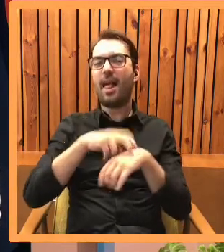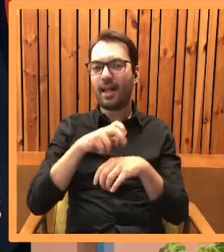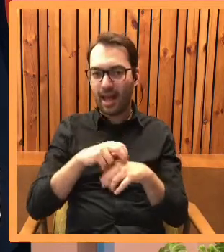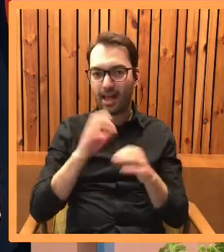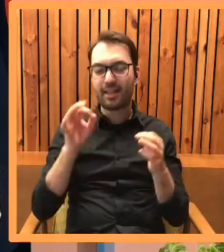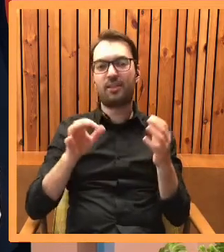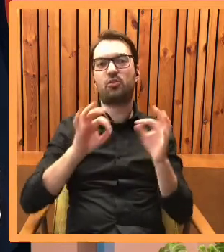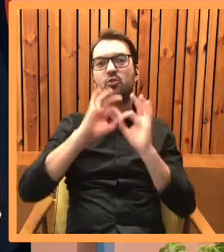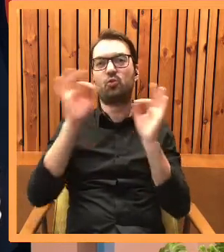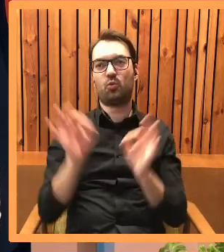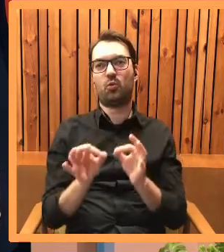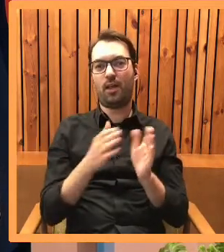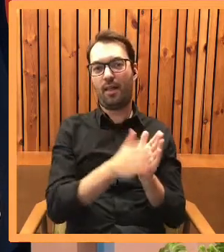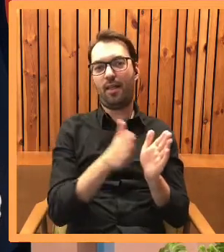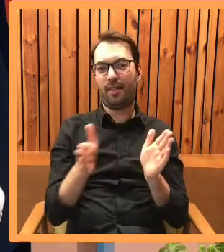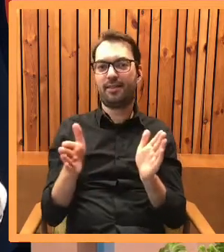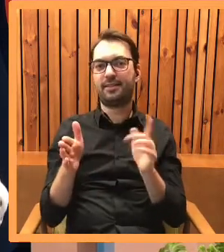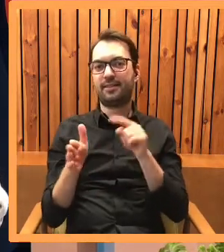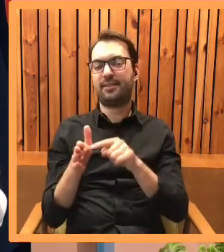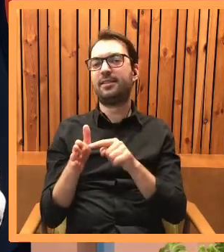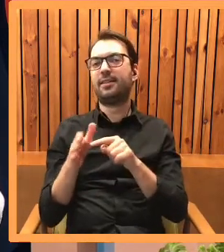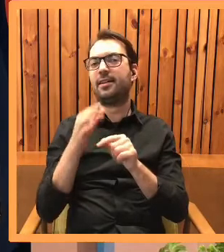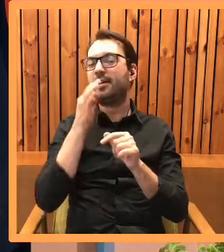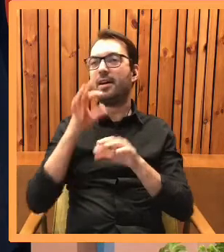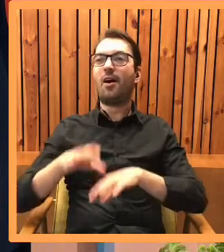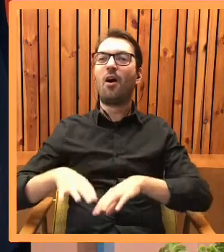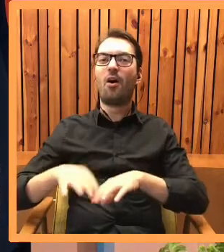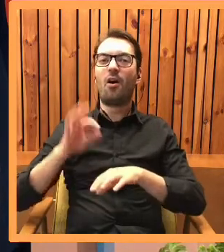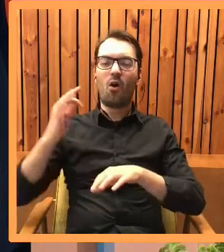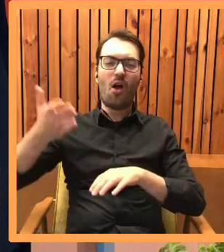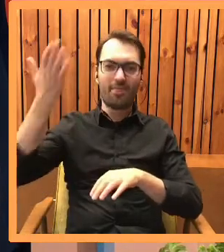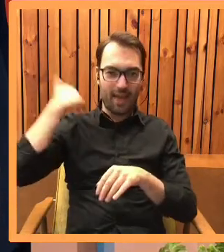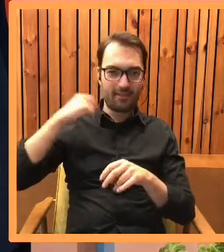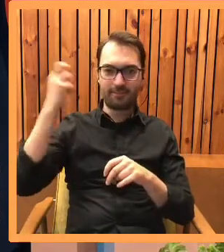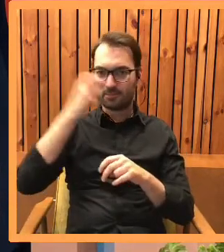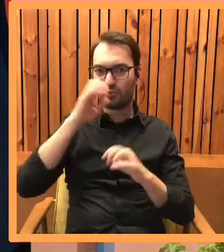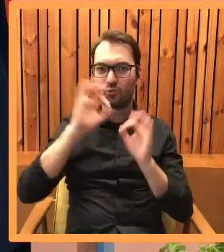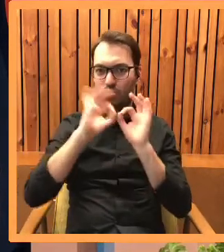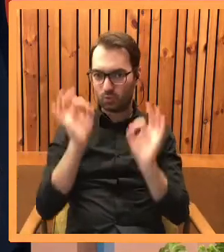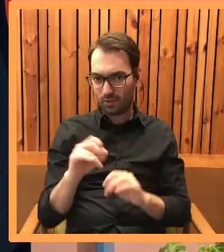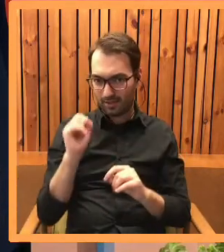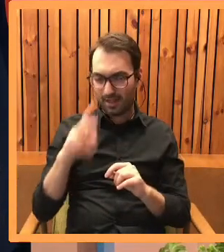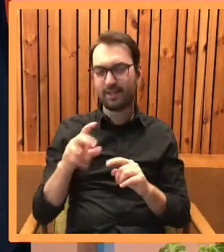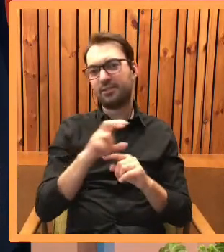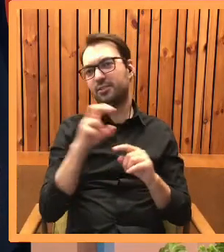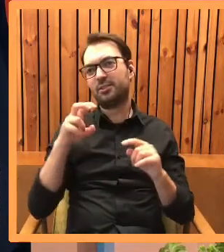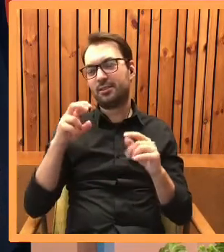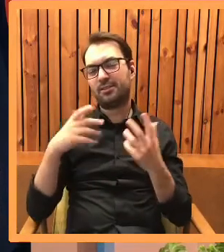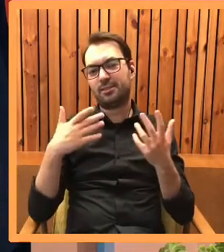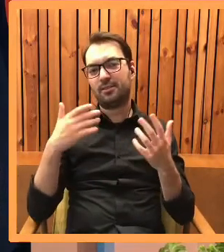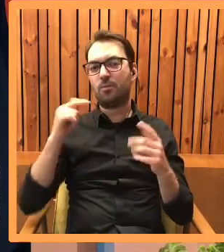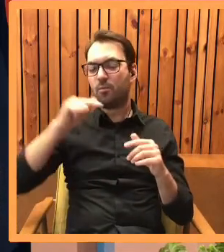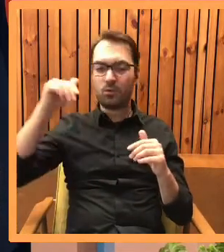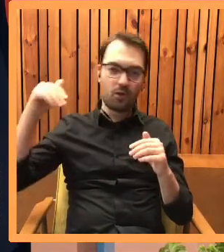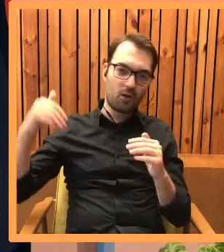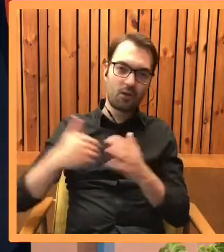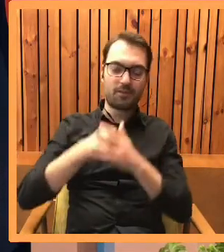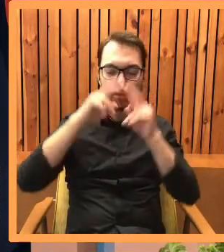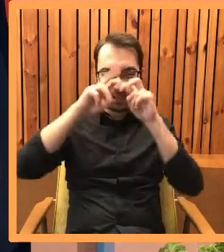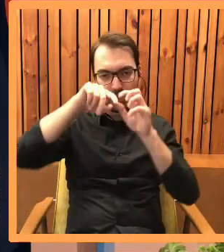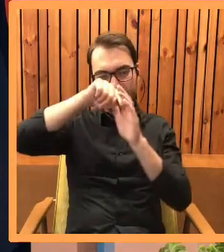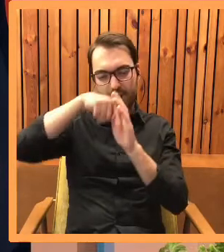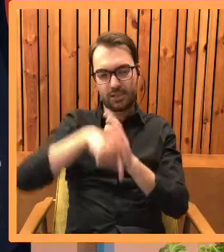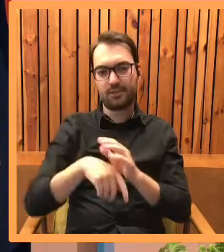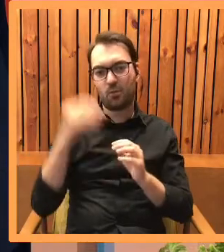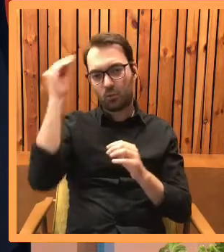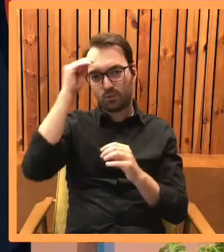sztuki. I zastanawiam się, na ile to było coś, co było od początku w kręgu Twoich zainteresowań, a na ile to była dziedzina, którą musiałaś zgłębiać od